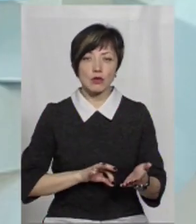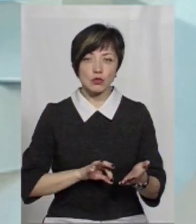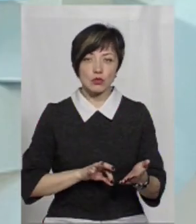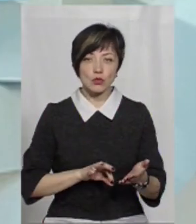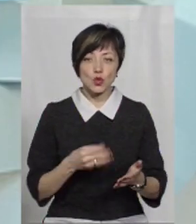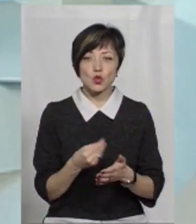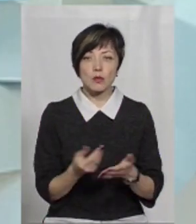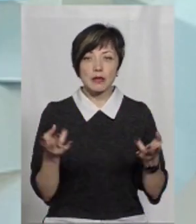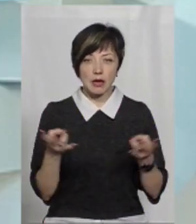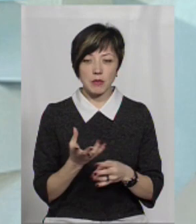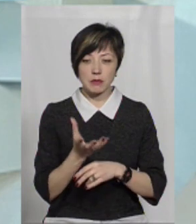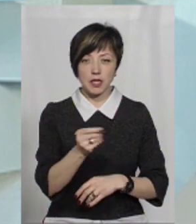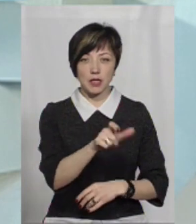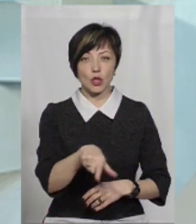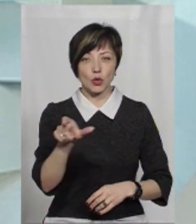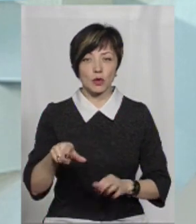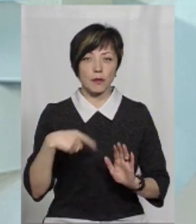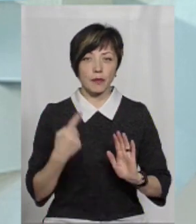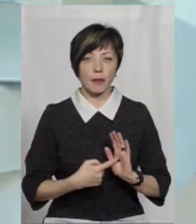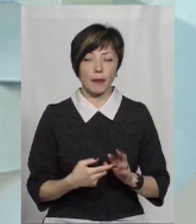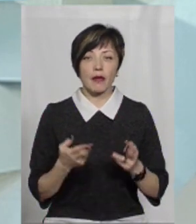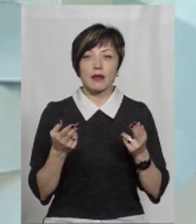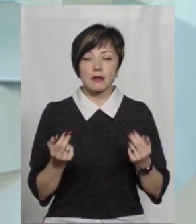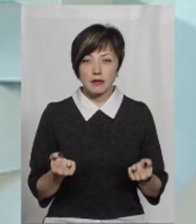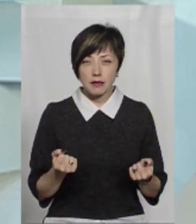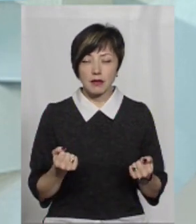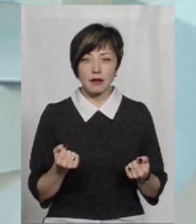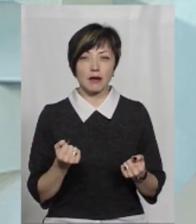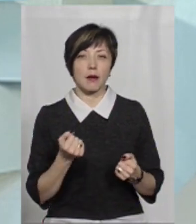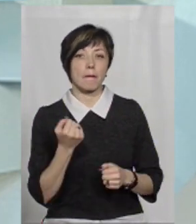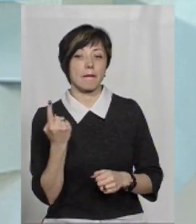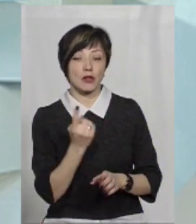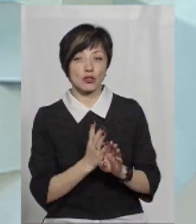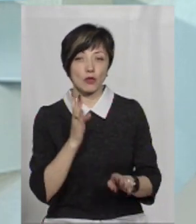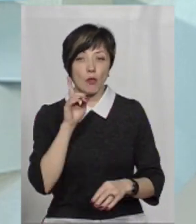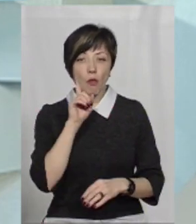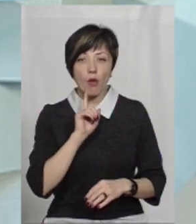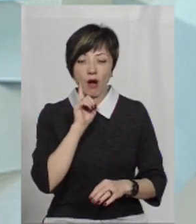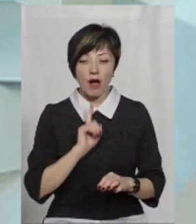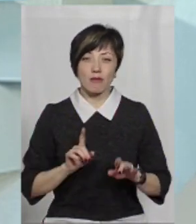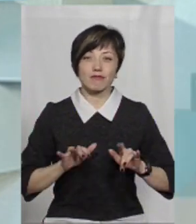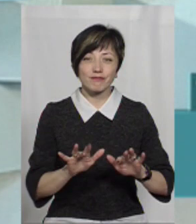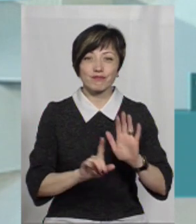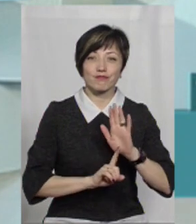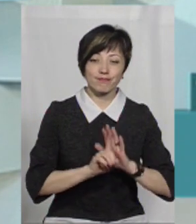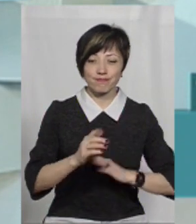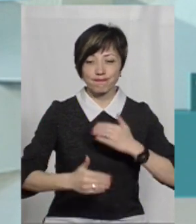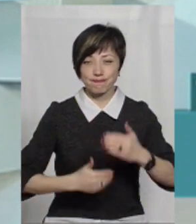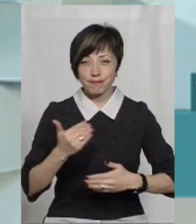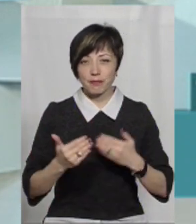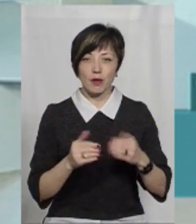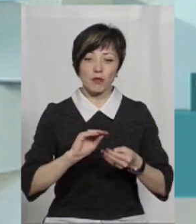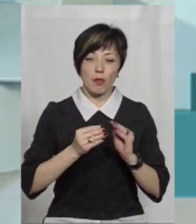суми, які треба людям заплатити? Так, першочергово, поки сам процес запроваджився, певні питання в тому відношенні